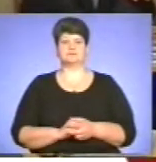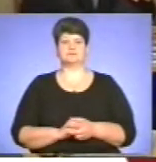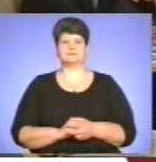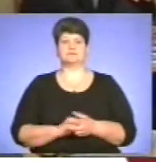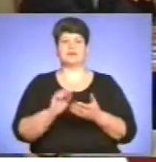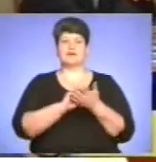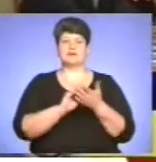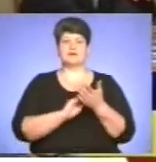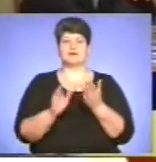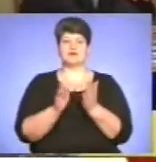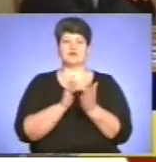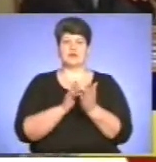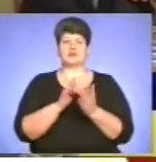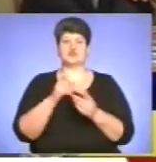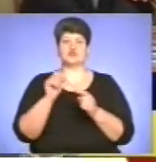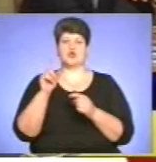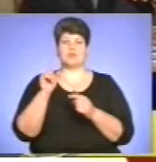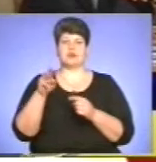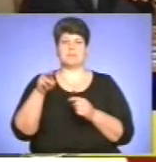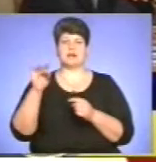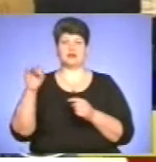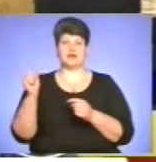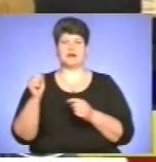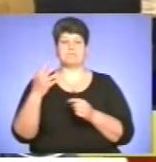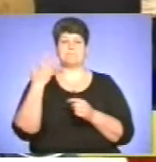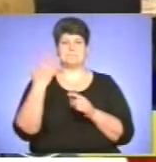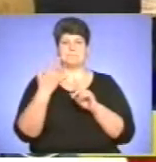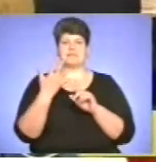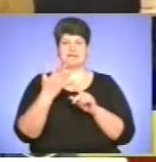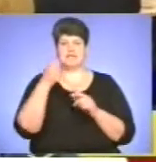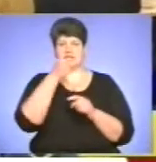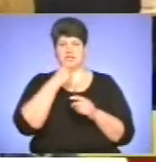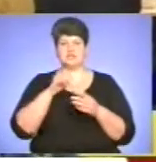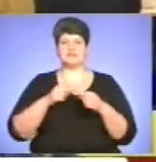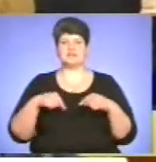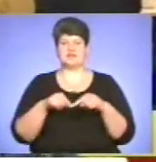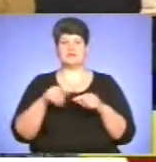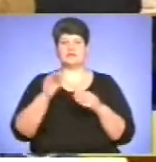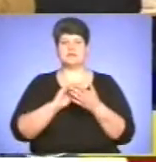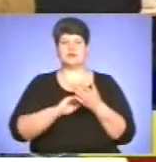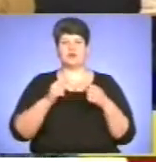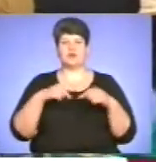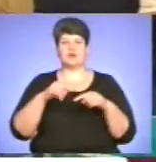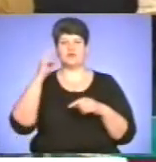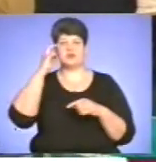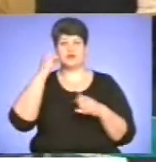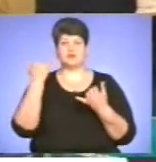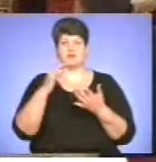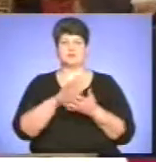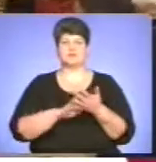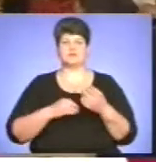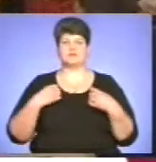Редакція журналу «Золота пектораль» у Чорткові. П'ятиріччя відзначили у письменницькому колі в Києві. Нині – продовження свята.